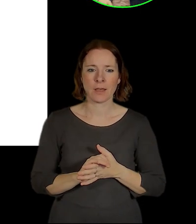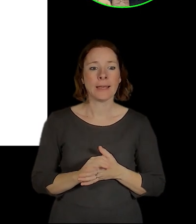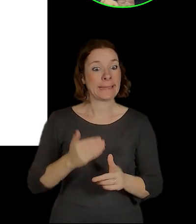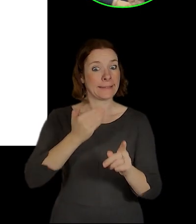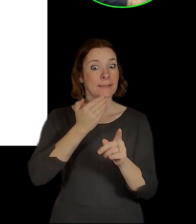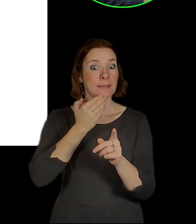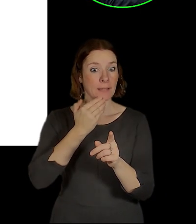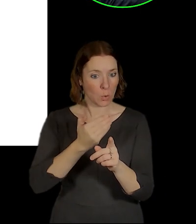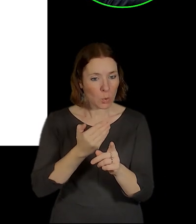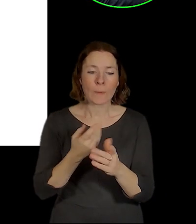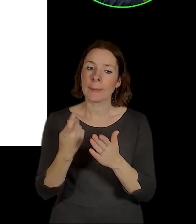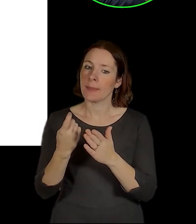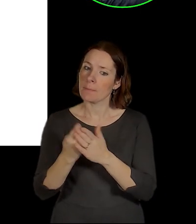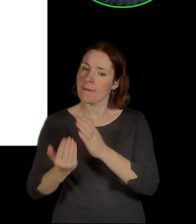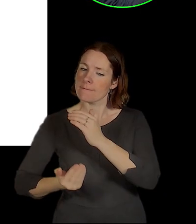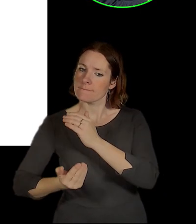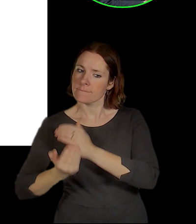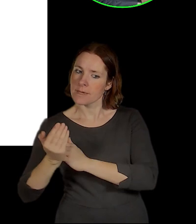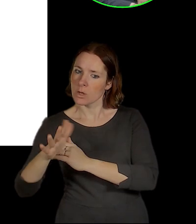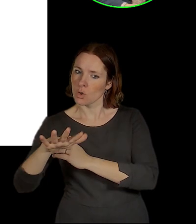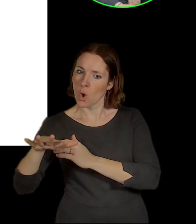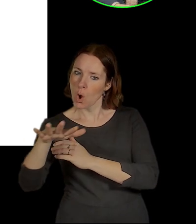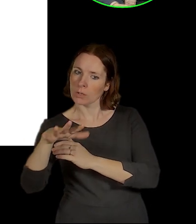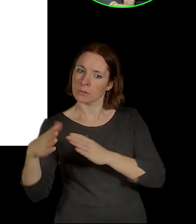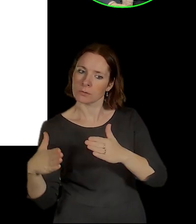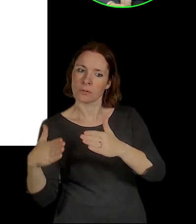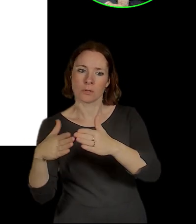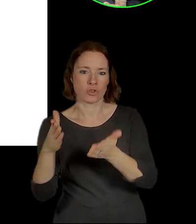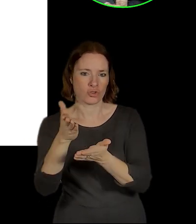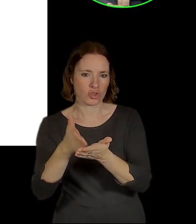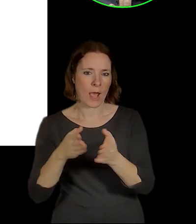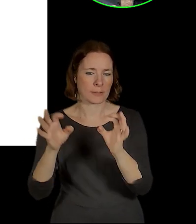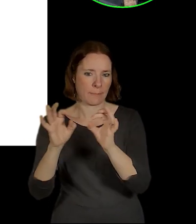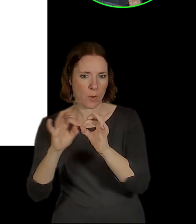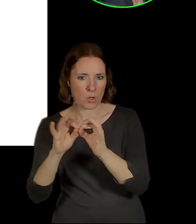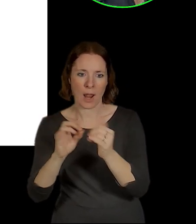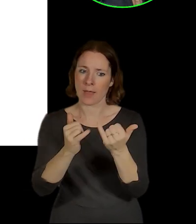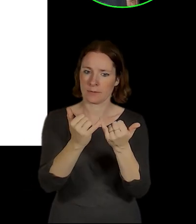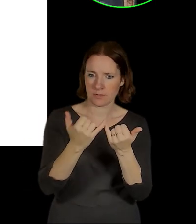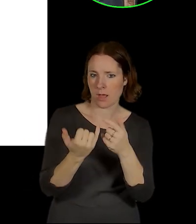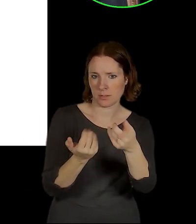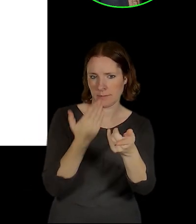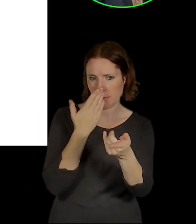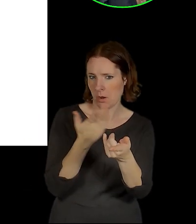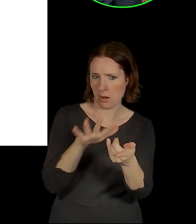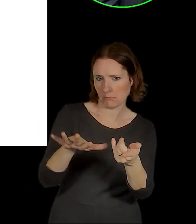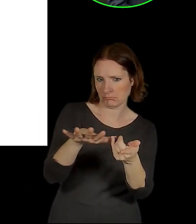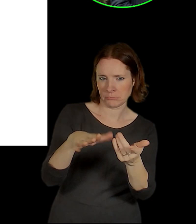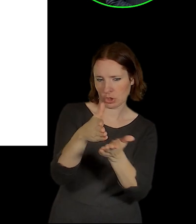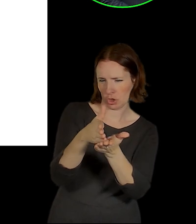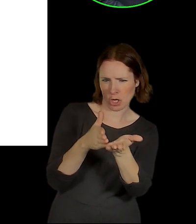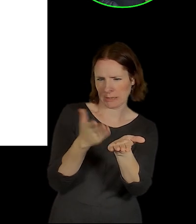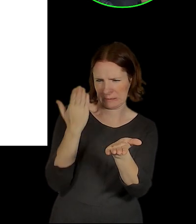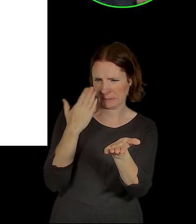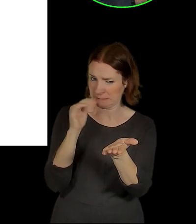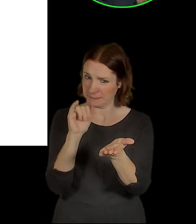nejvýchodnější výběžek toho brownfieldu bohodalec z Latiny, který začíná někde u Edenu, jestli se nepletu,